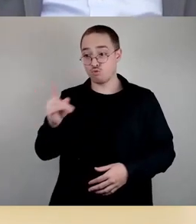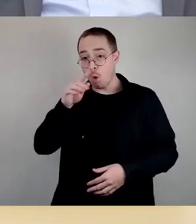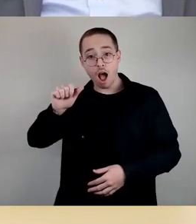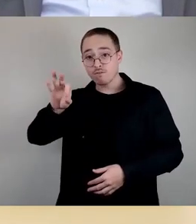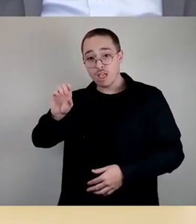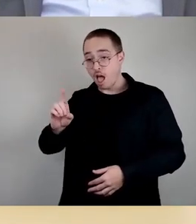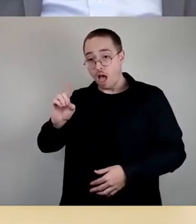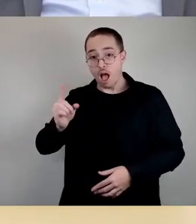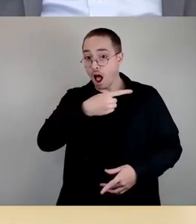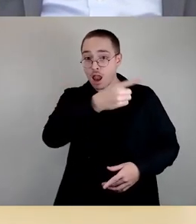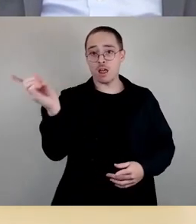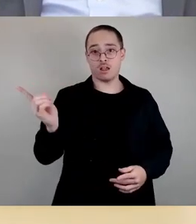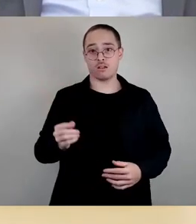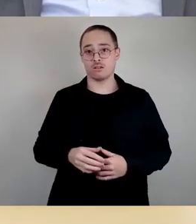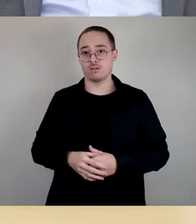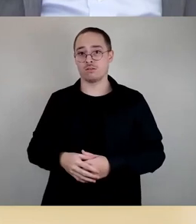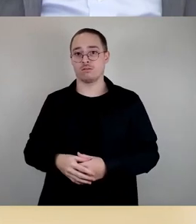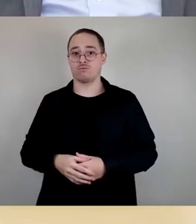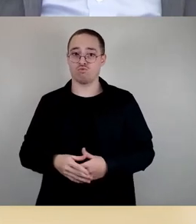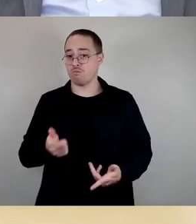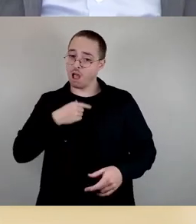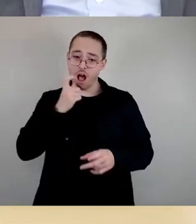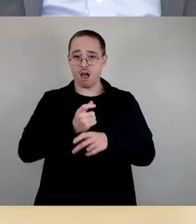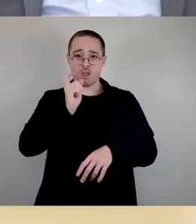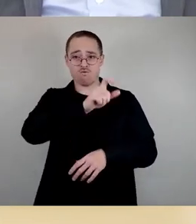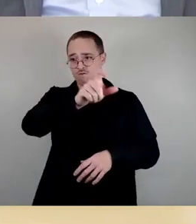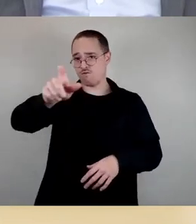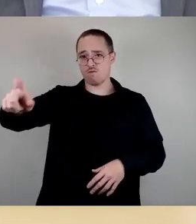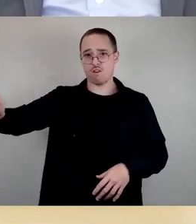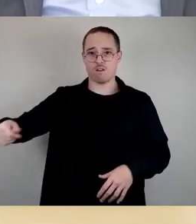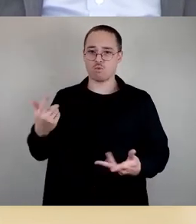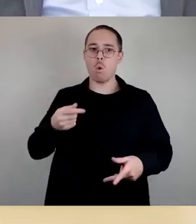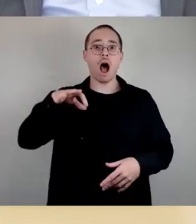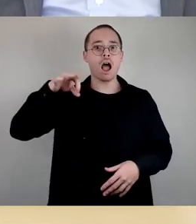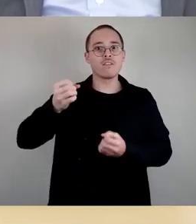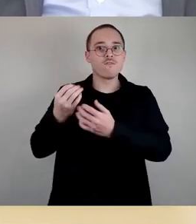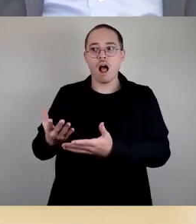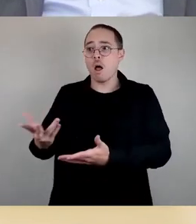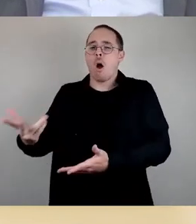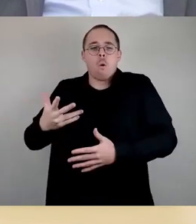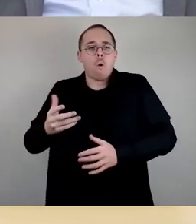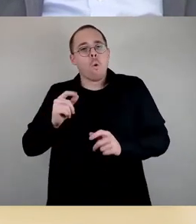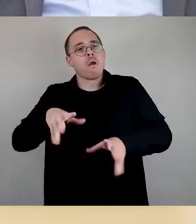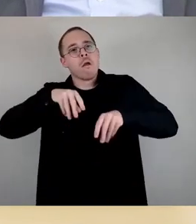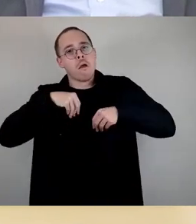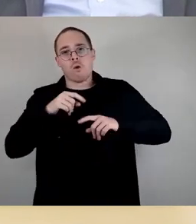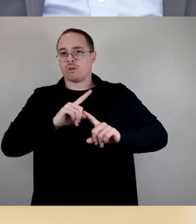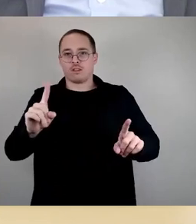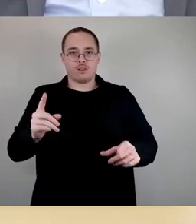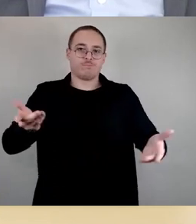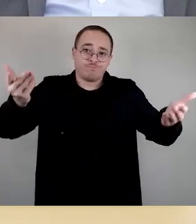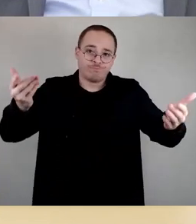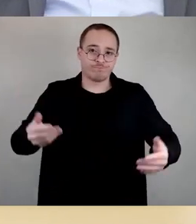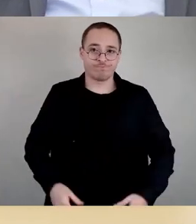relativ hart zu allen, ob das im Einzelfall immer gefällt oder nicht. Das ist halt so. So,